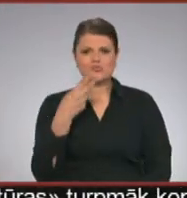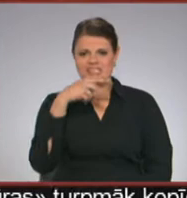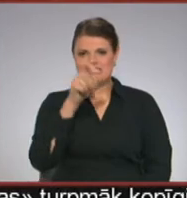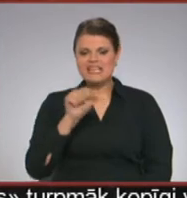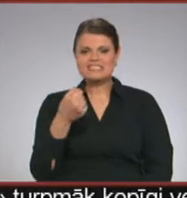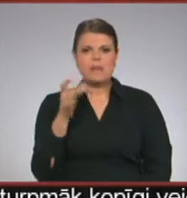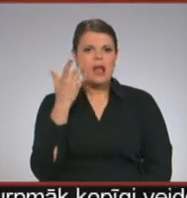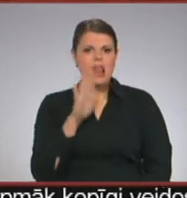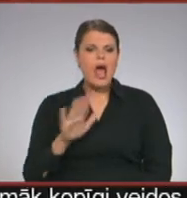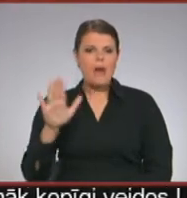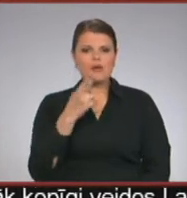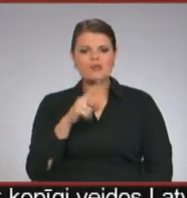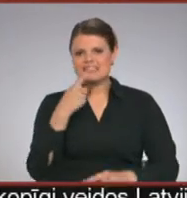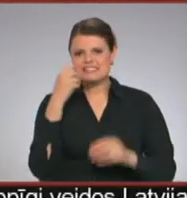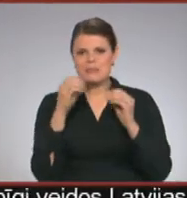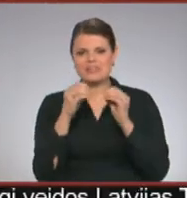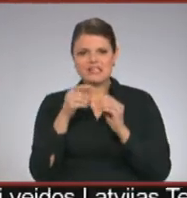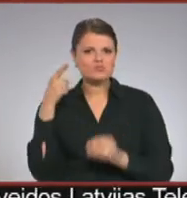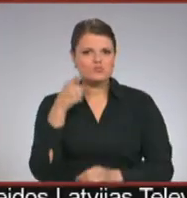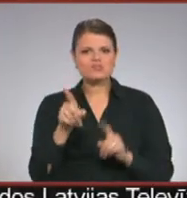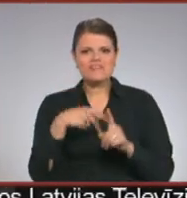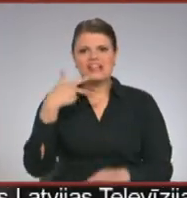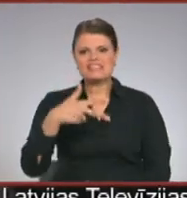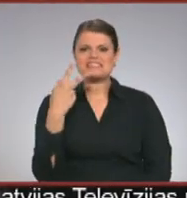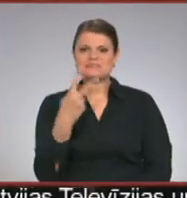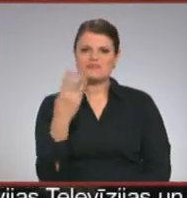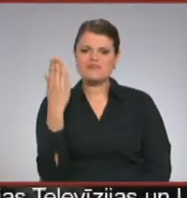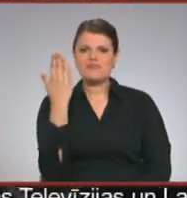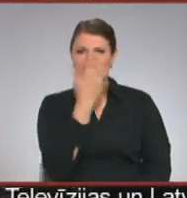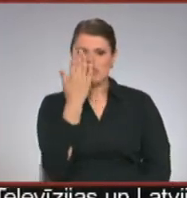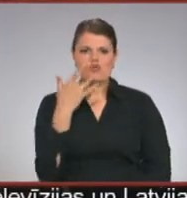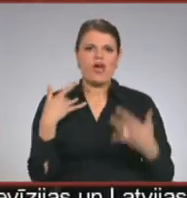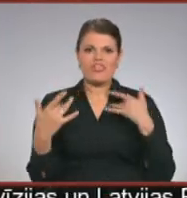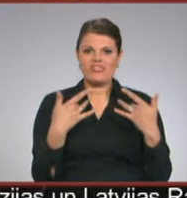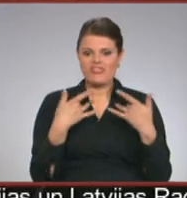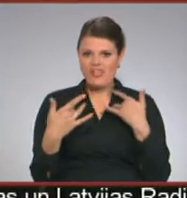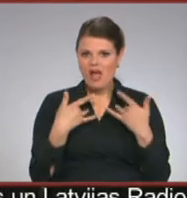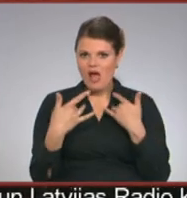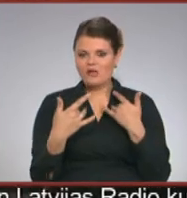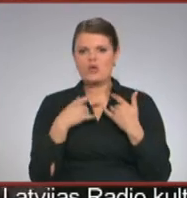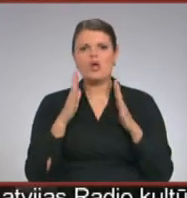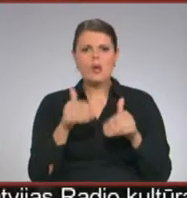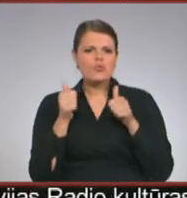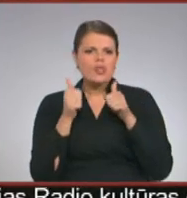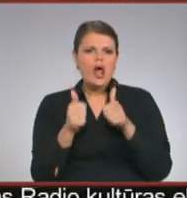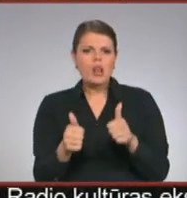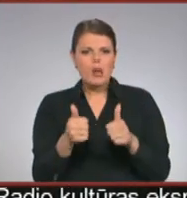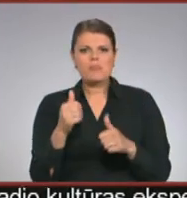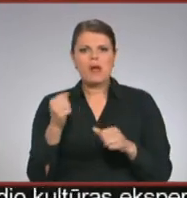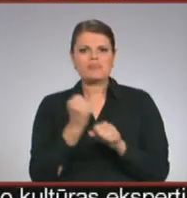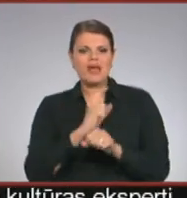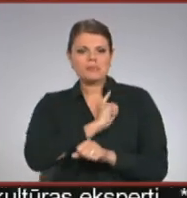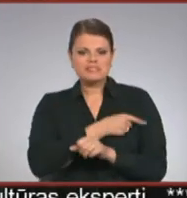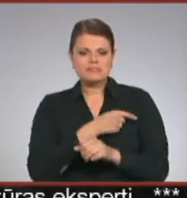Ziemeļamerikā un 110 tūkstoši vēl 32 valstu kīnoteatros. Ir jābūt izcilām darba spējām un profesionālismam sevi